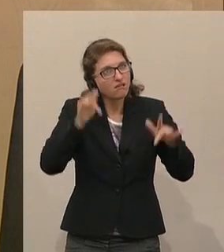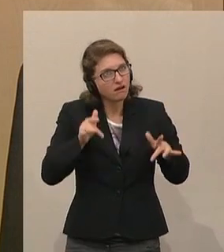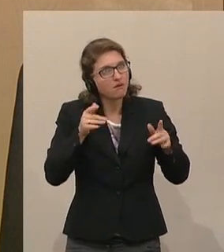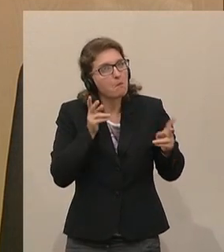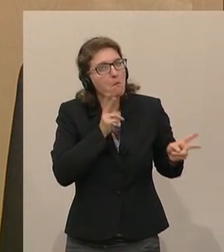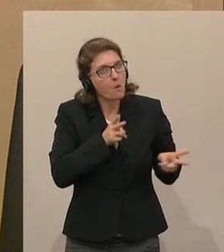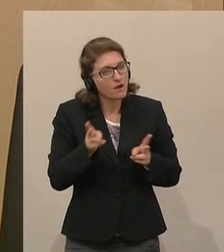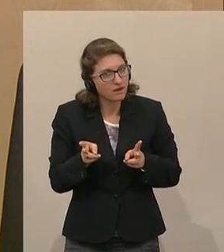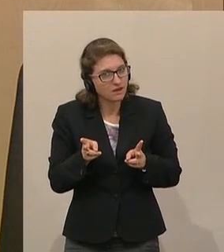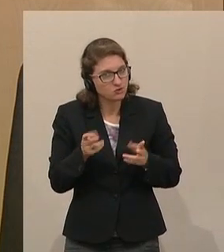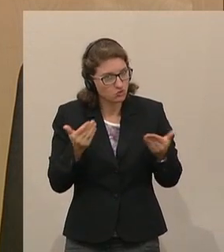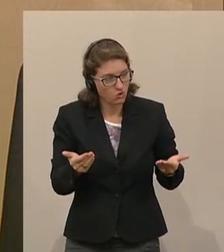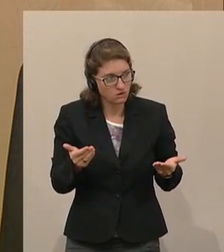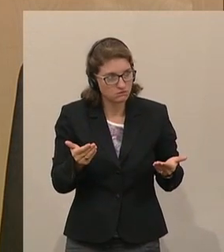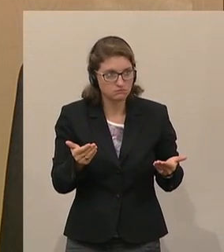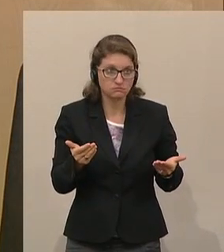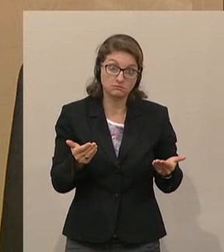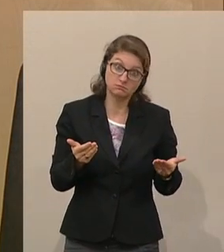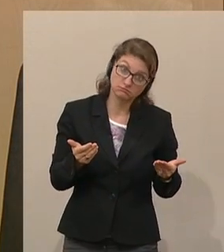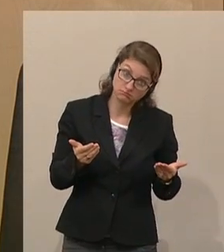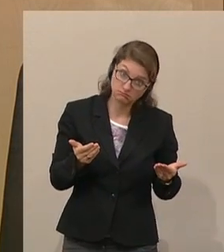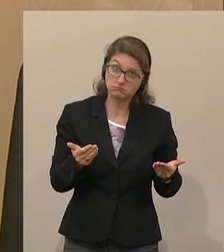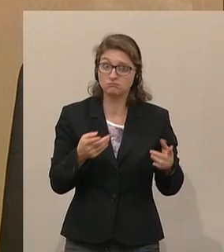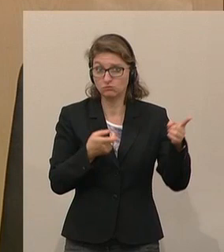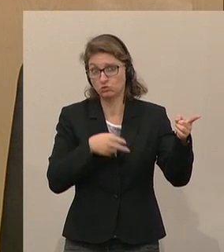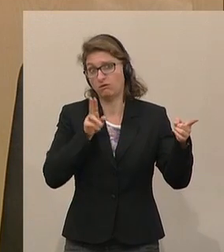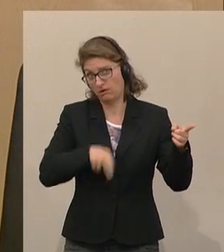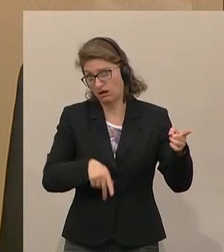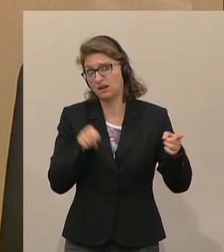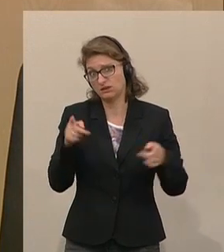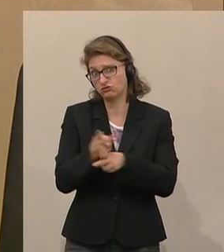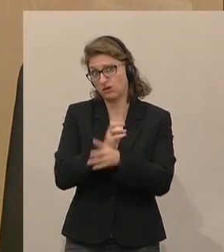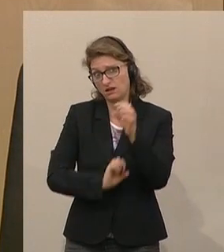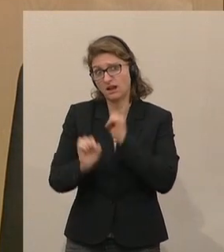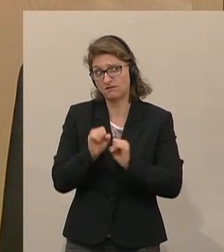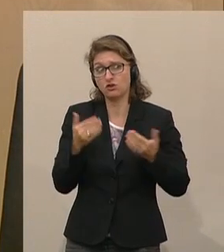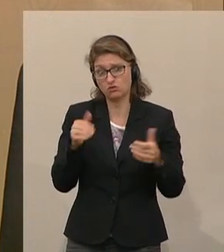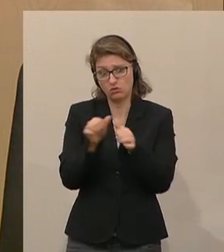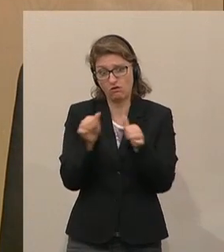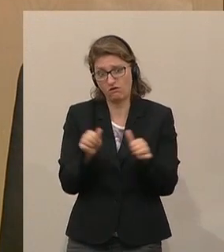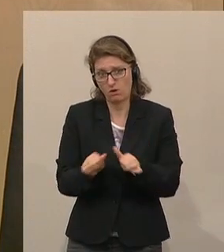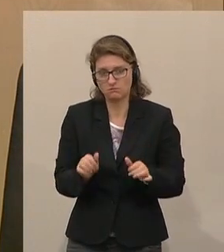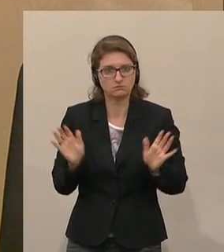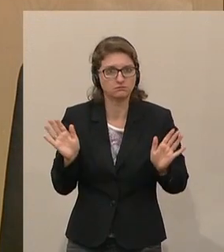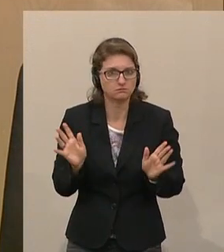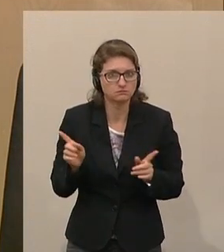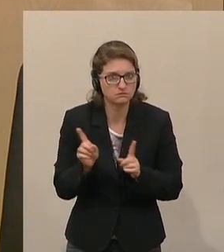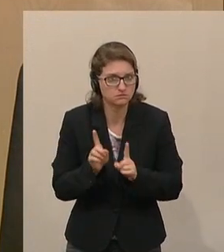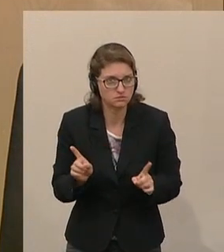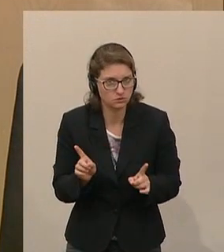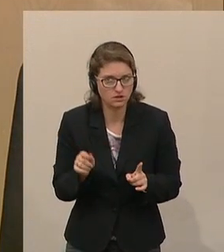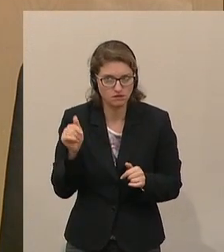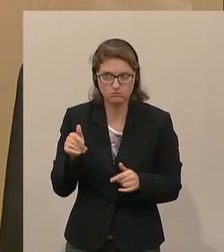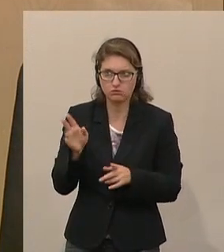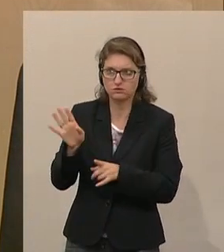dass das möglich sein kann, dann haben Sie recht. Dann gehört die Staatsanwaltschaft also gänzlich in der Form, die Verantwortungsträger natürlich abgesetzt und zur